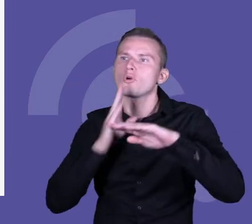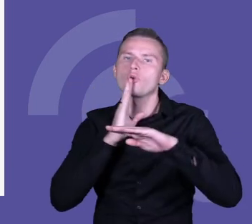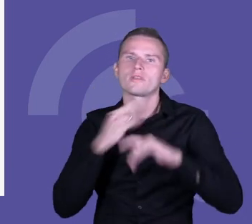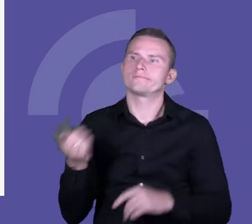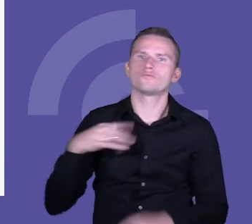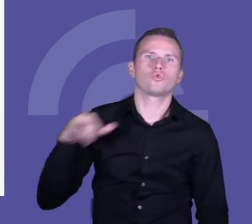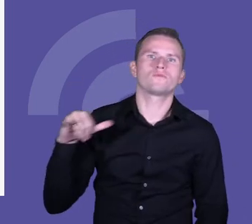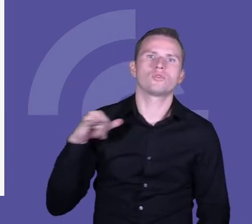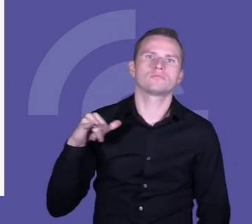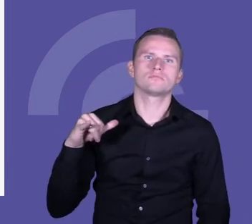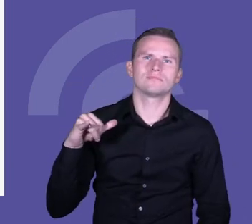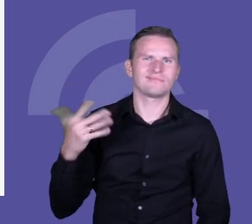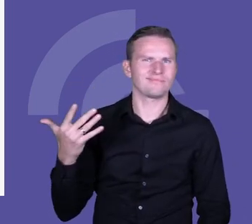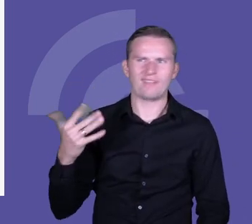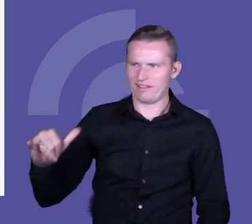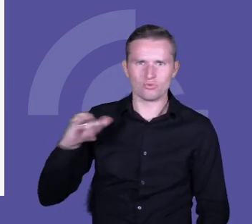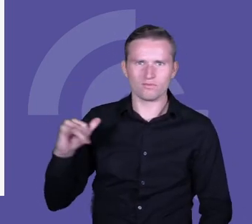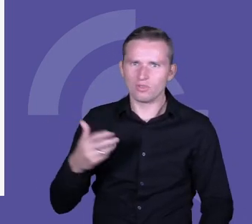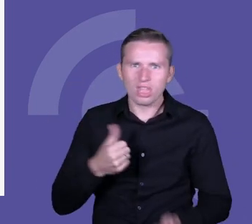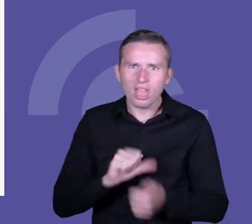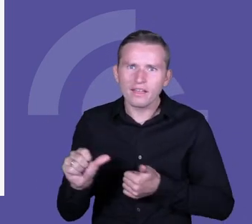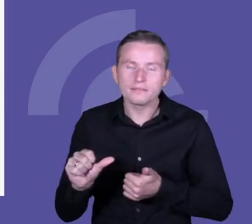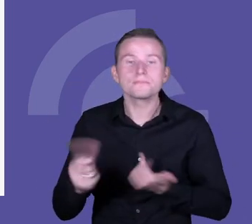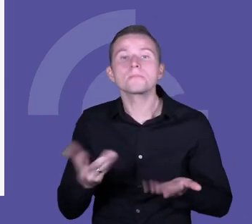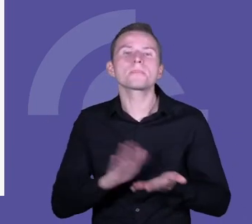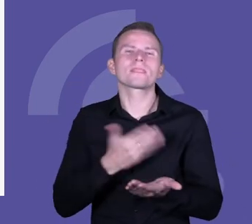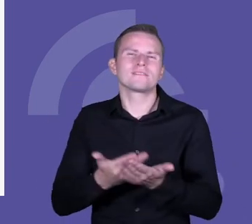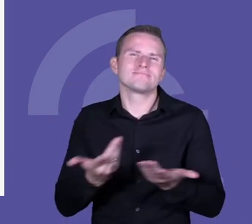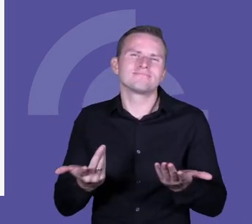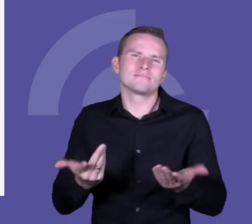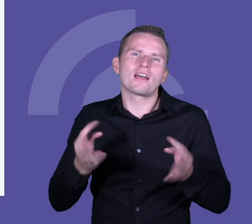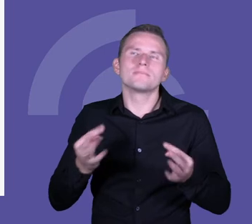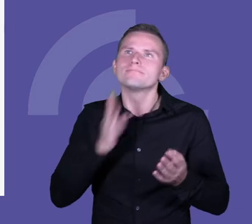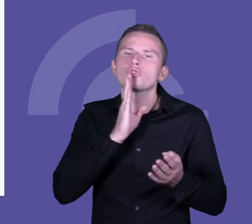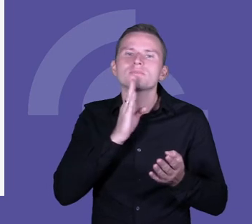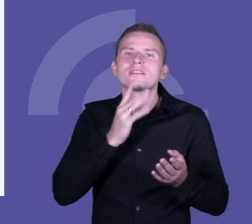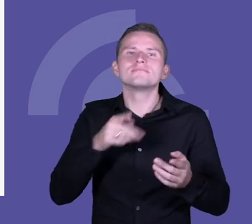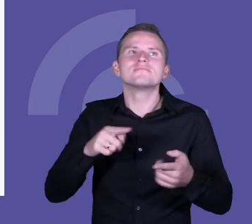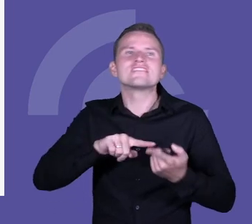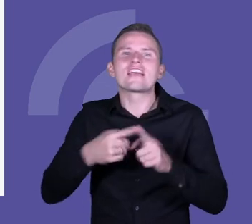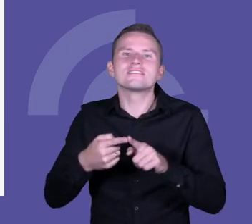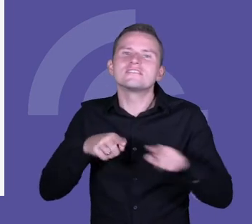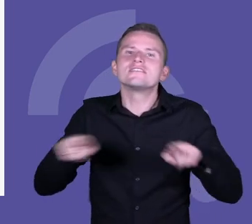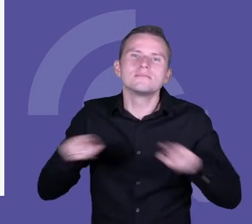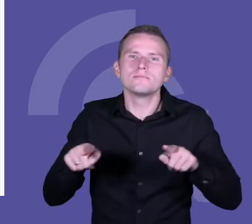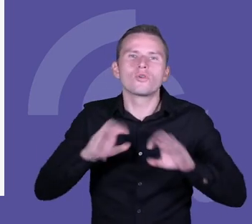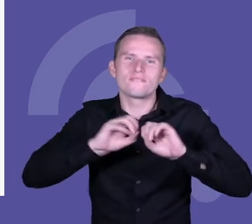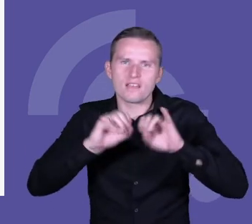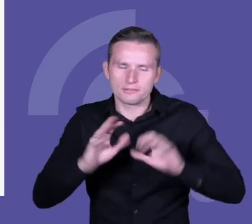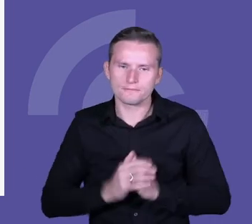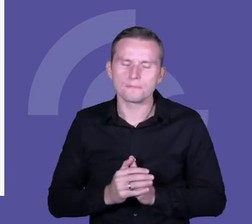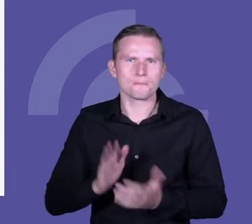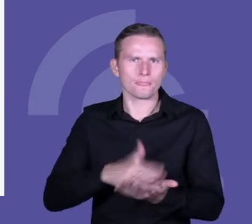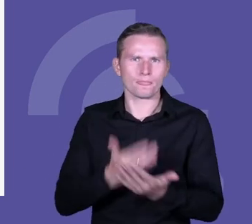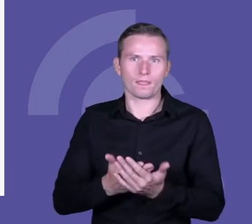partnerska nie jest. Zwróciliście na przykład Państwu uwagę na taki prosty, to jest bardzo symboliczny, co teraz powiem, ale zwróciliście Państwo uwagę, że na przykład tyle